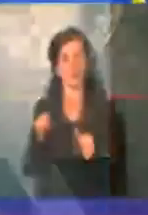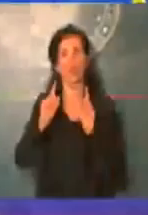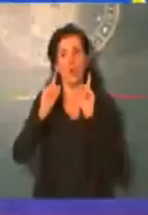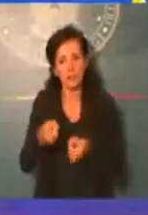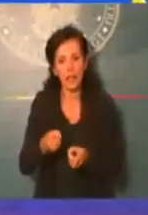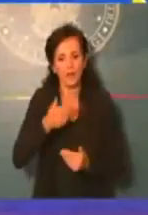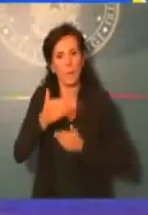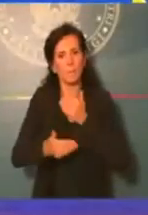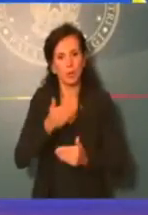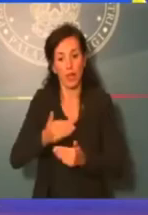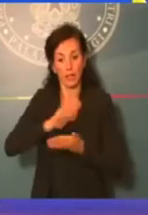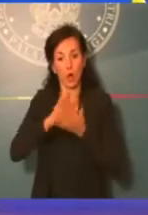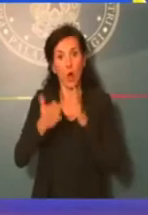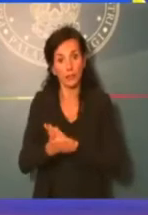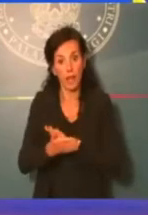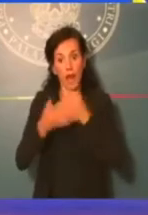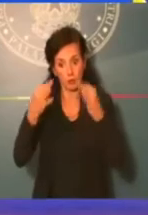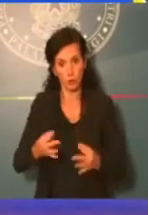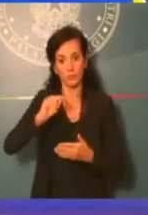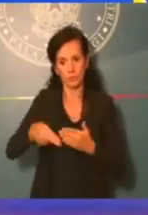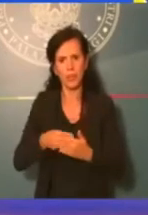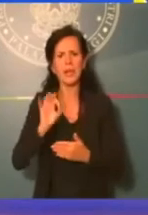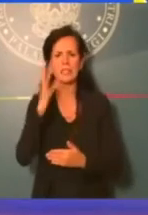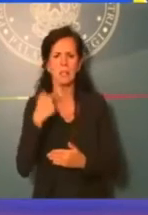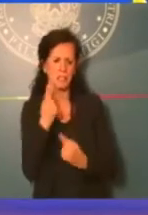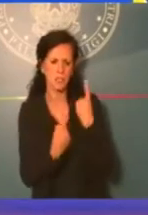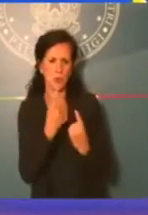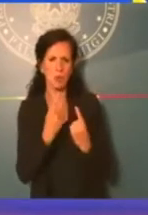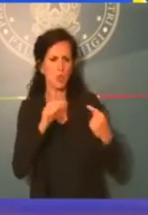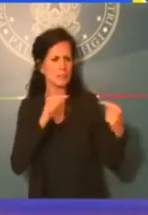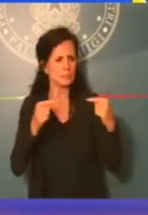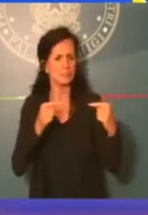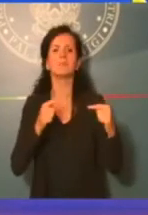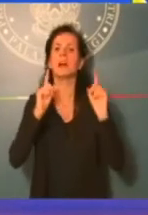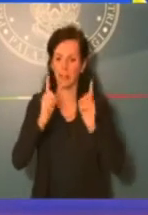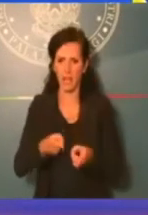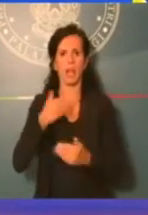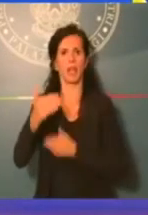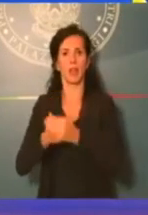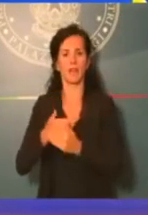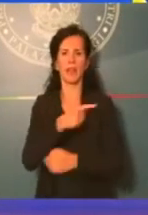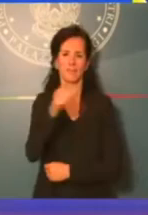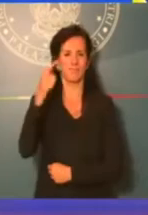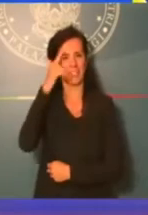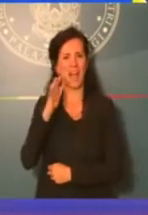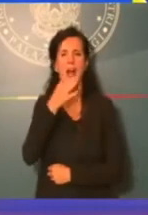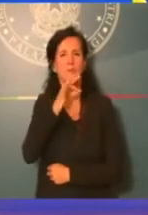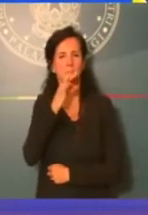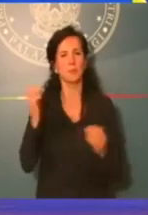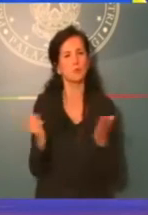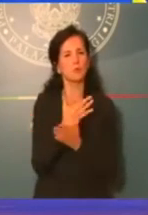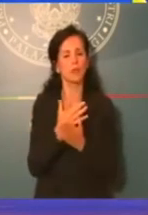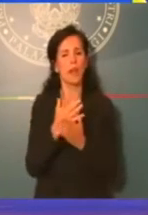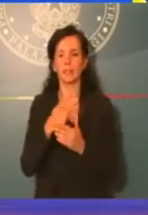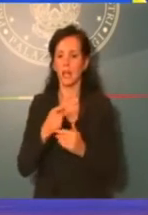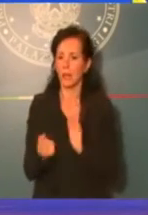contratti anche in presenza di contenzioso. Voi sapete che oggi spesso si bloccano, scatta un qualsiasi contenzioso e tutto si blocca.